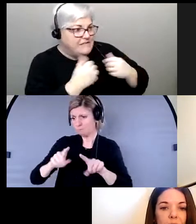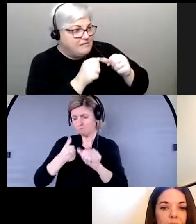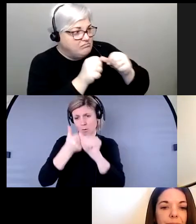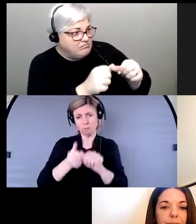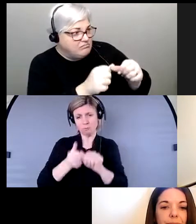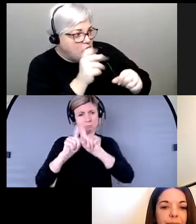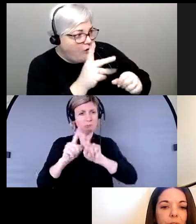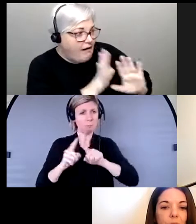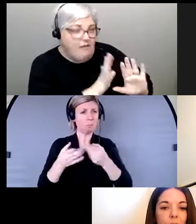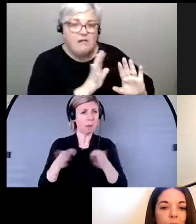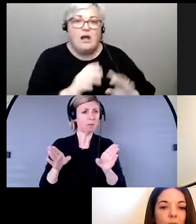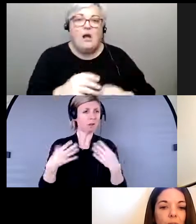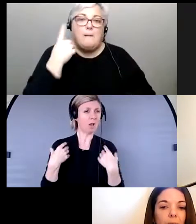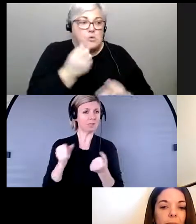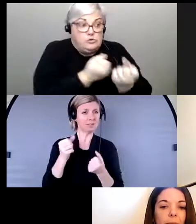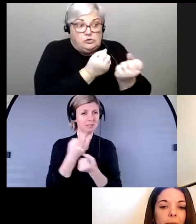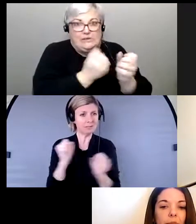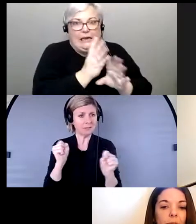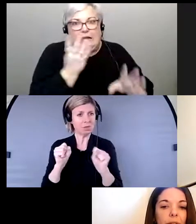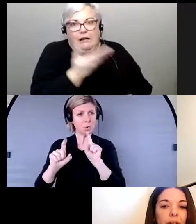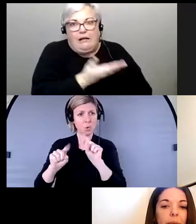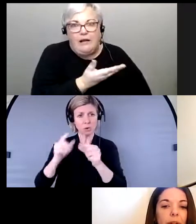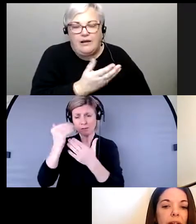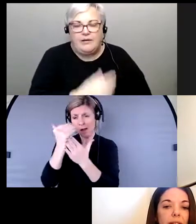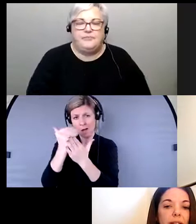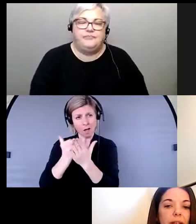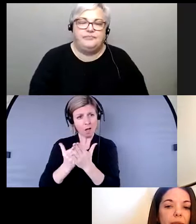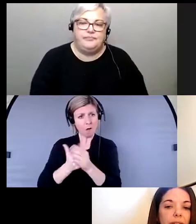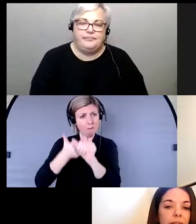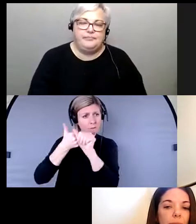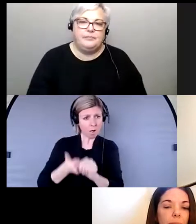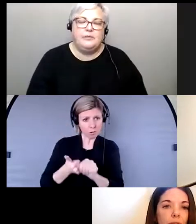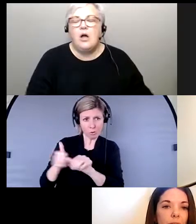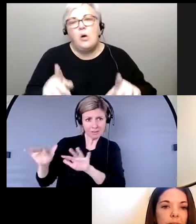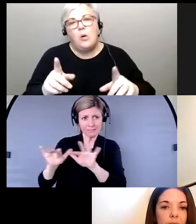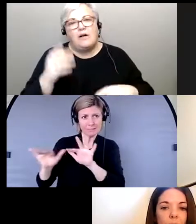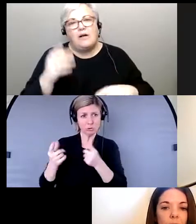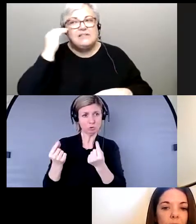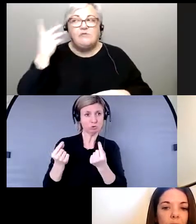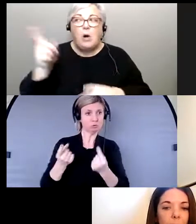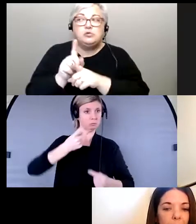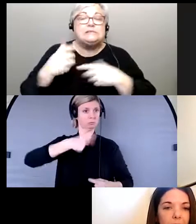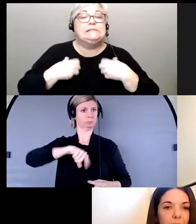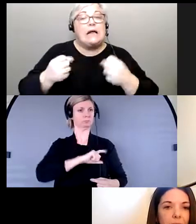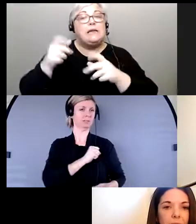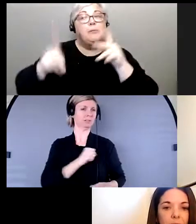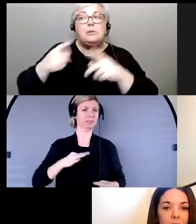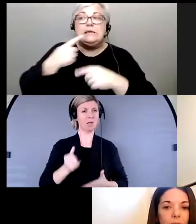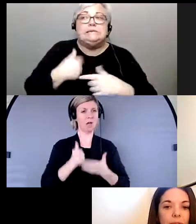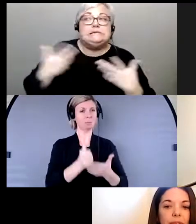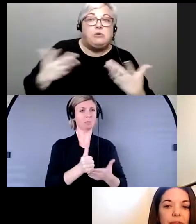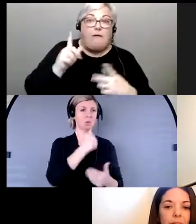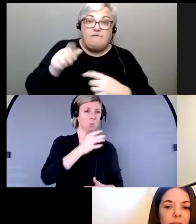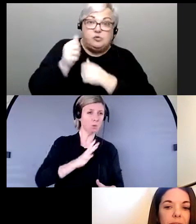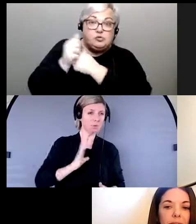dans le soutien aux clients, nous aidons à suivre les consignes de santé publique. Dans ce